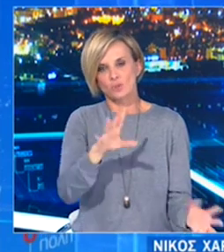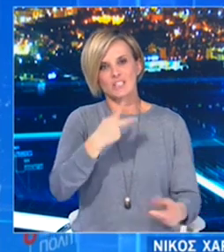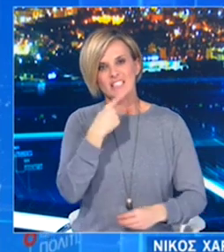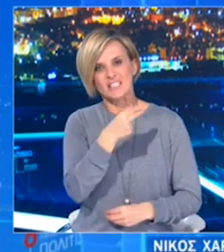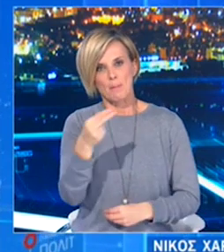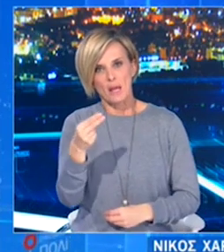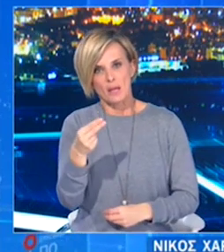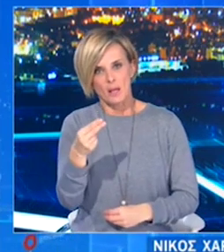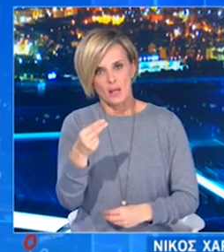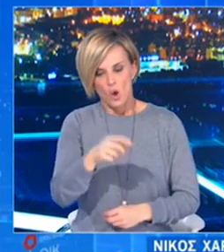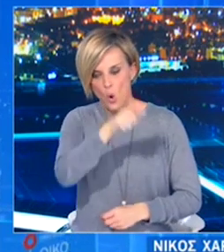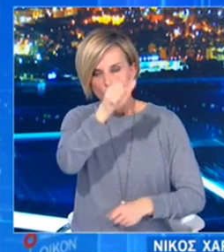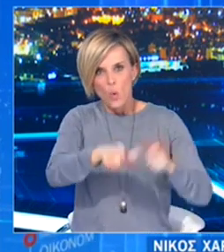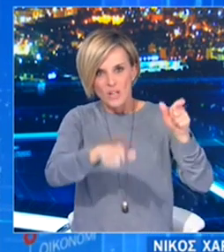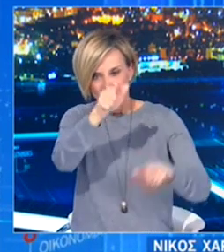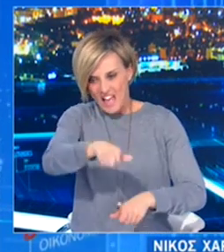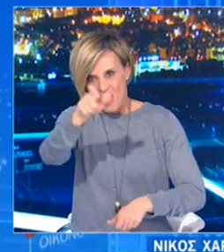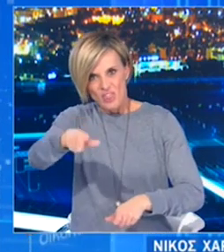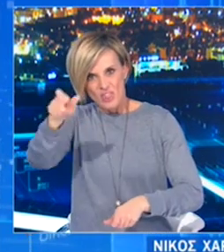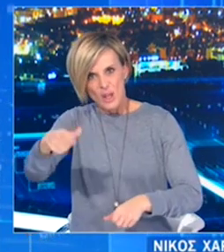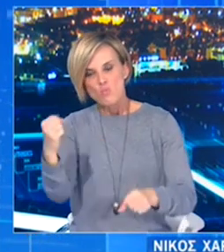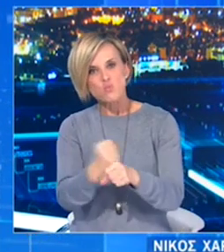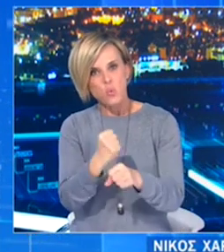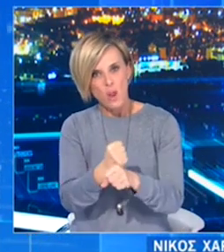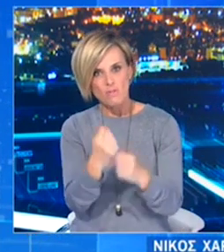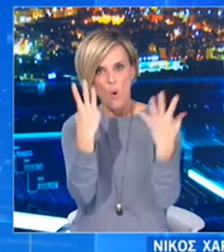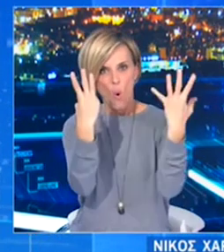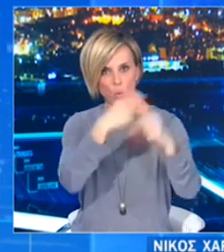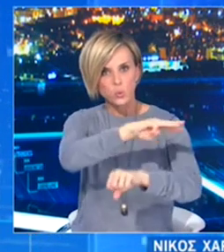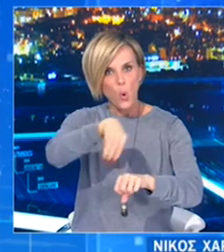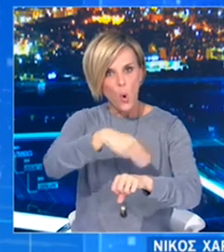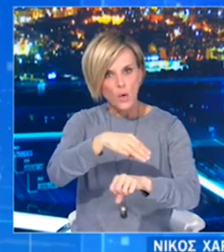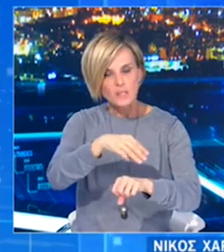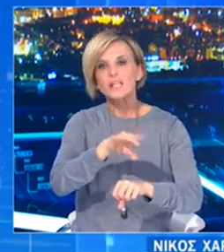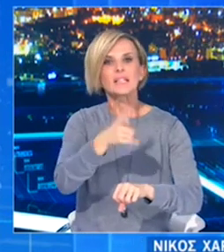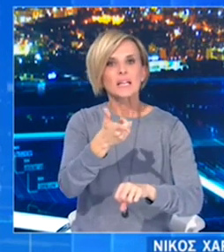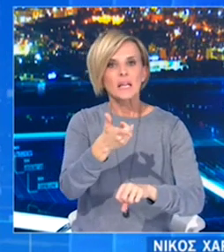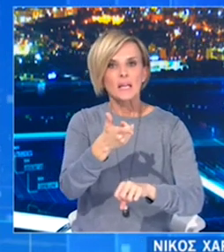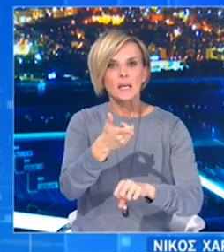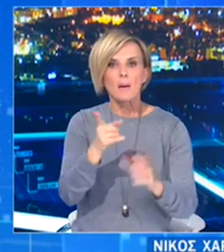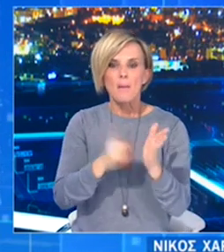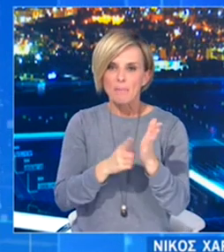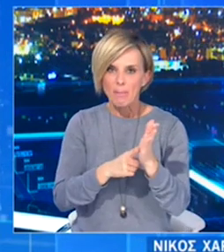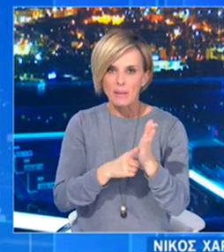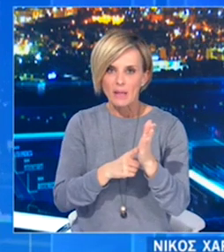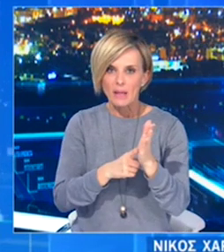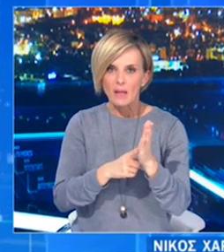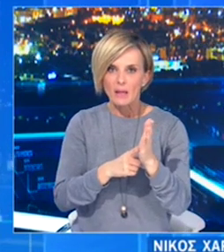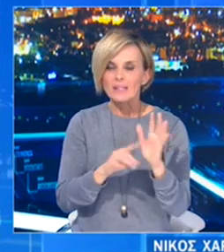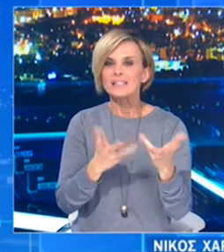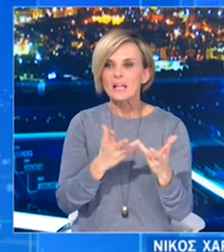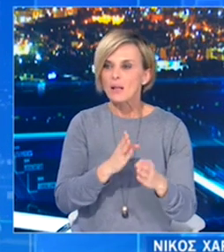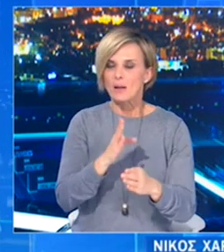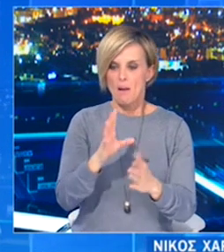ότι ο κάθε ειχνηλάτης, το 8 ώρο του θα χρεωθεί 3 ενεργά κρούσματα. Δηλαδή η διαδικασία της